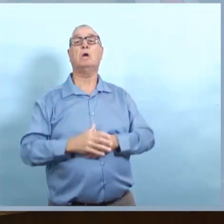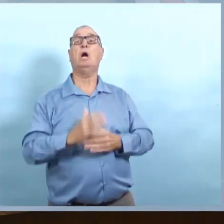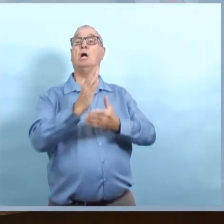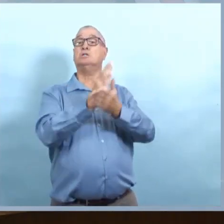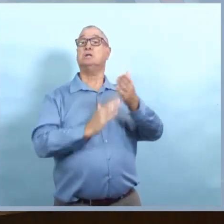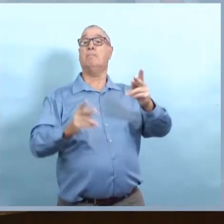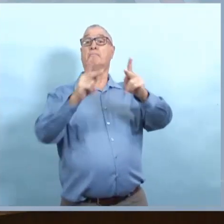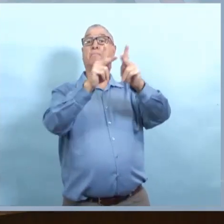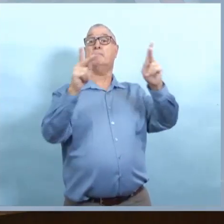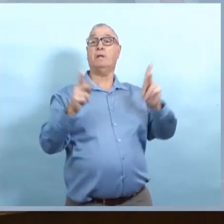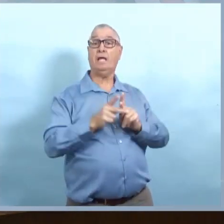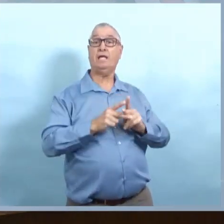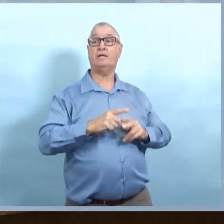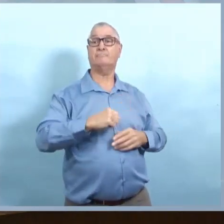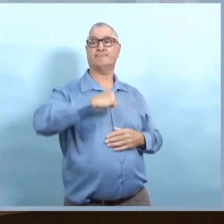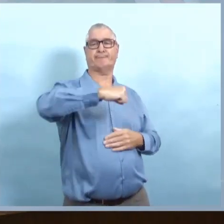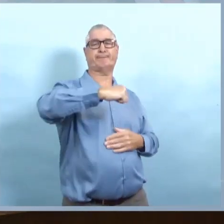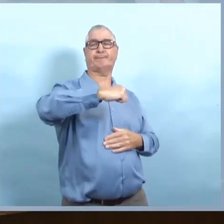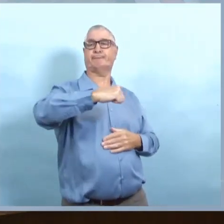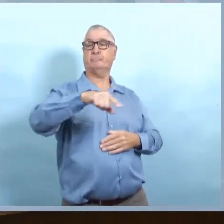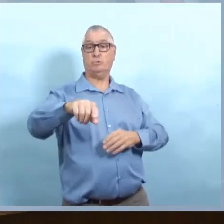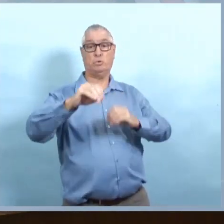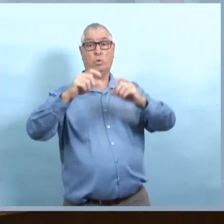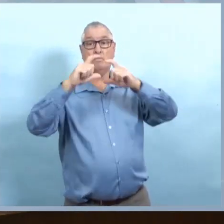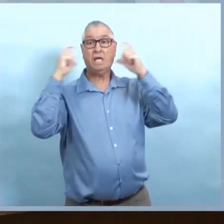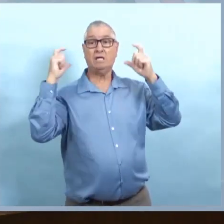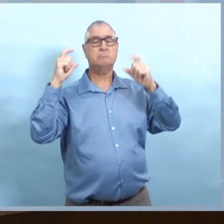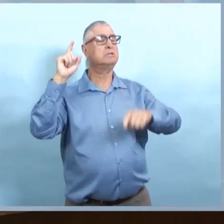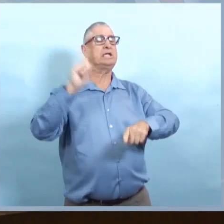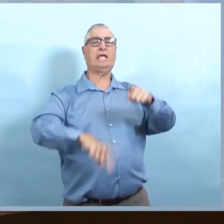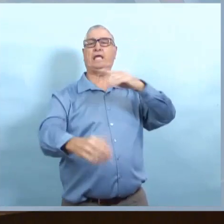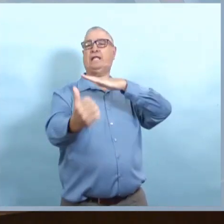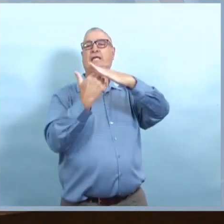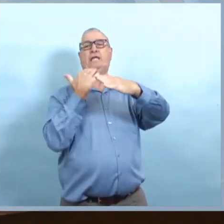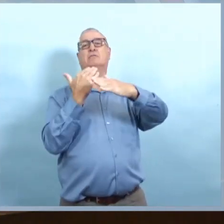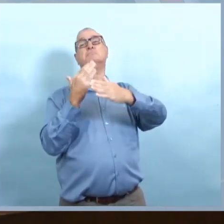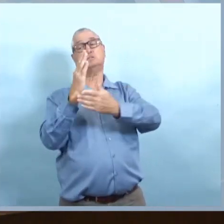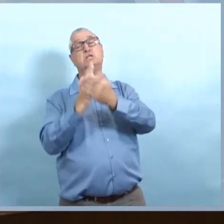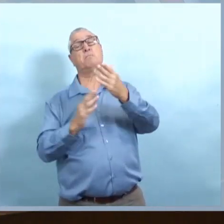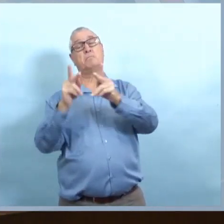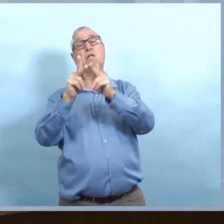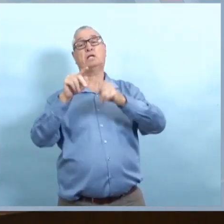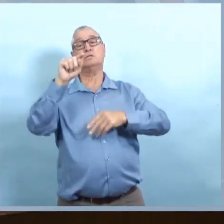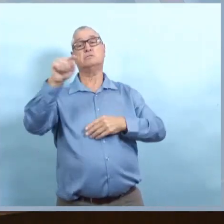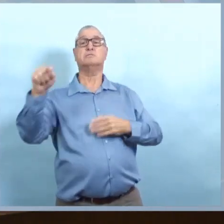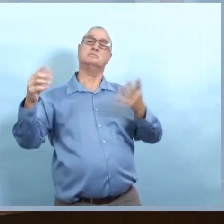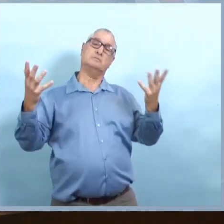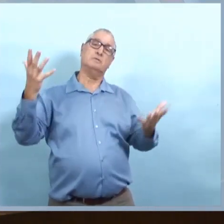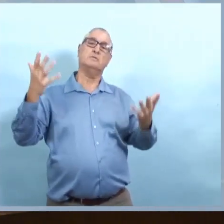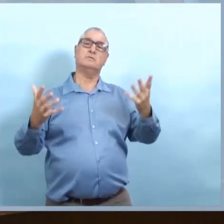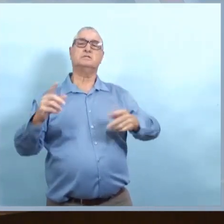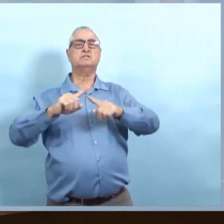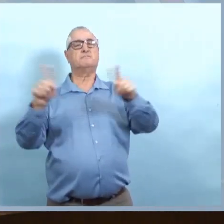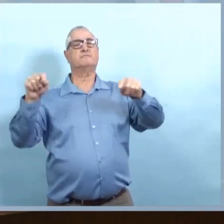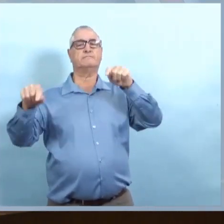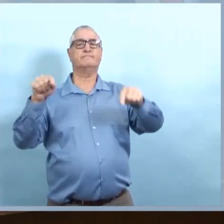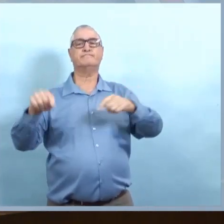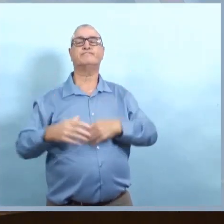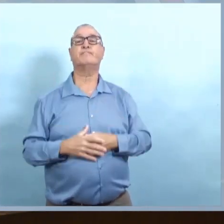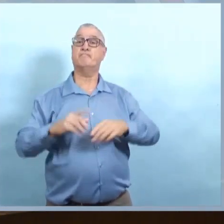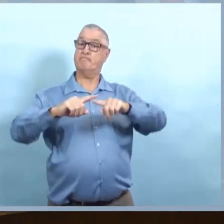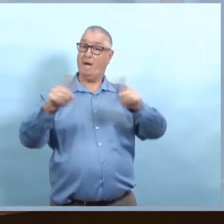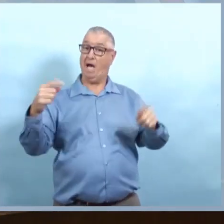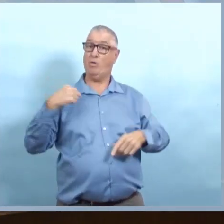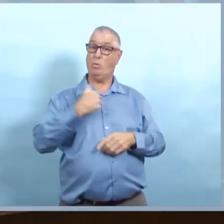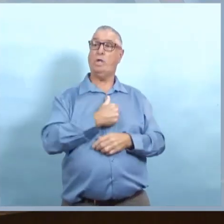rappeler aux gens de porter le masque. Il y a beaucoup d'endroits qui, même avant le mandat, avaient leur propre système qui